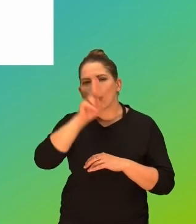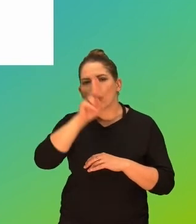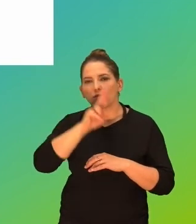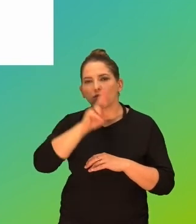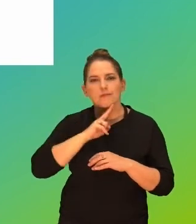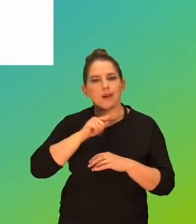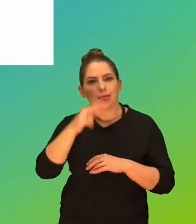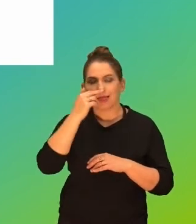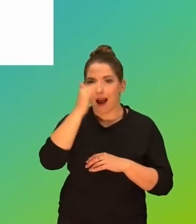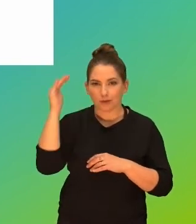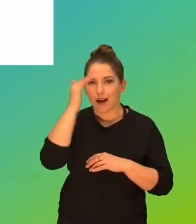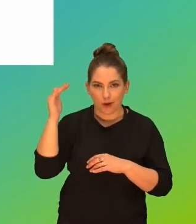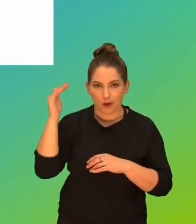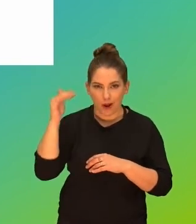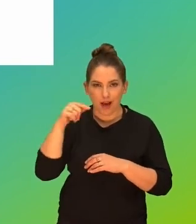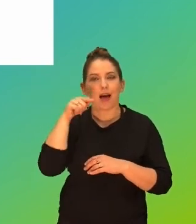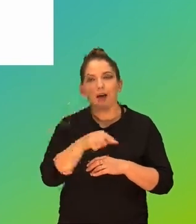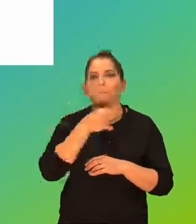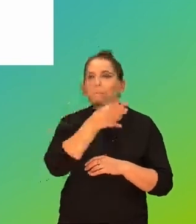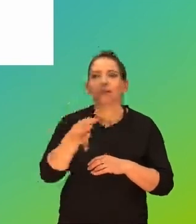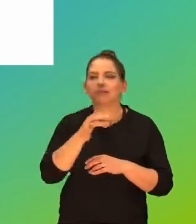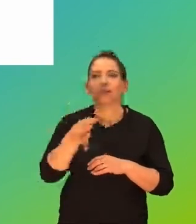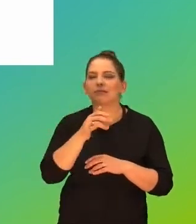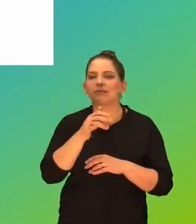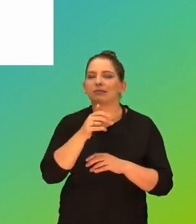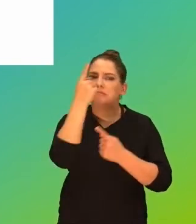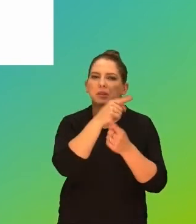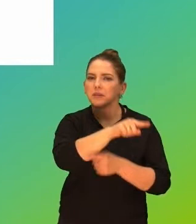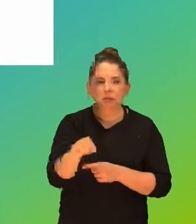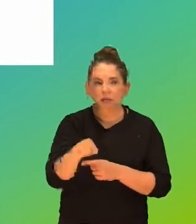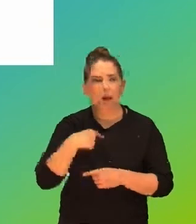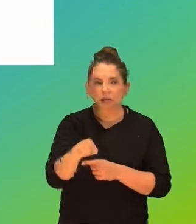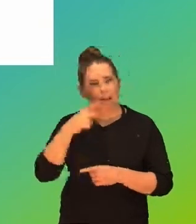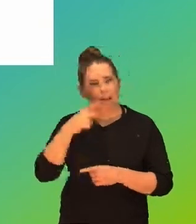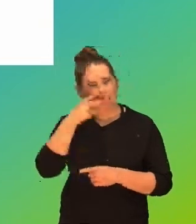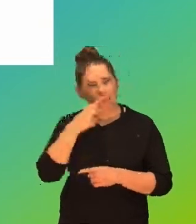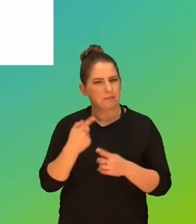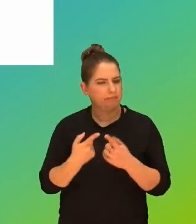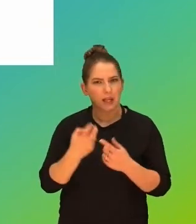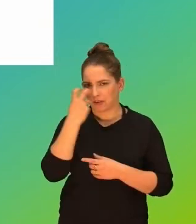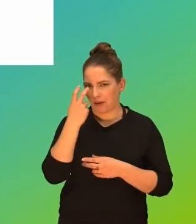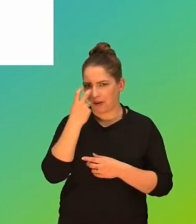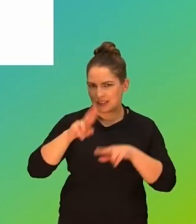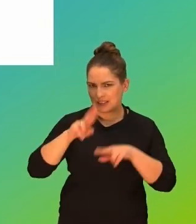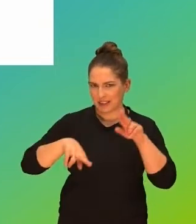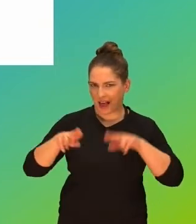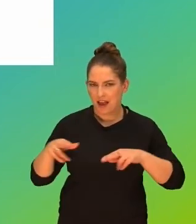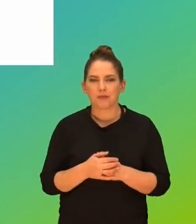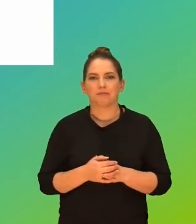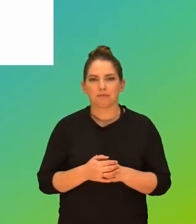rodzice tych nastolatków, dokładnie tych, których pytaliśmy o zdanie. I widzimy tutaj dość ciekawe zależności.